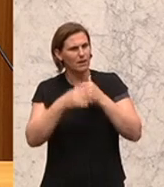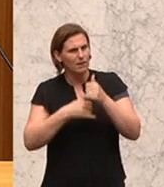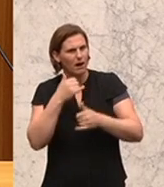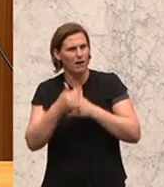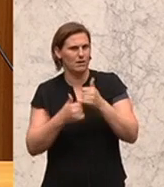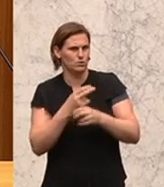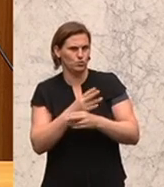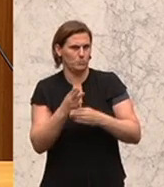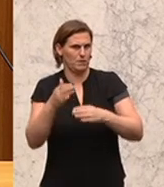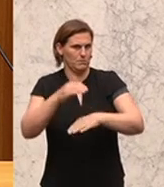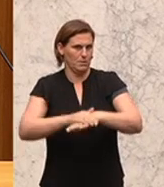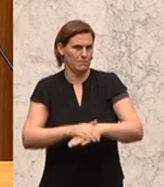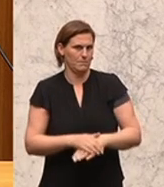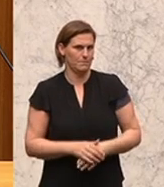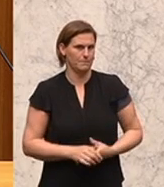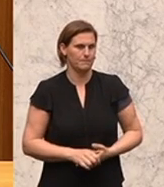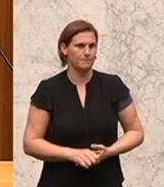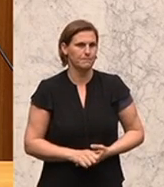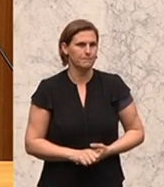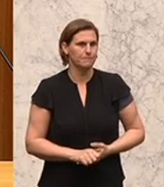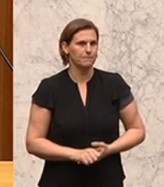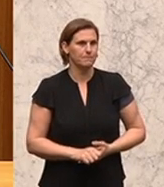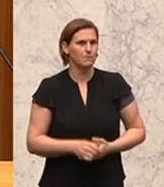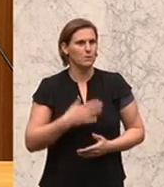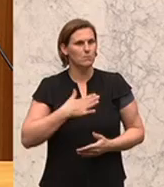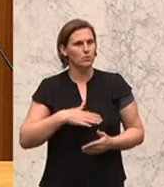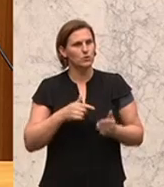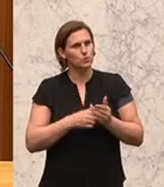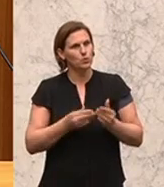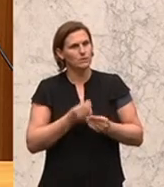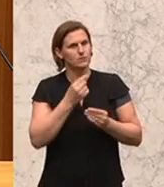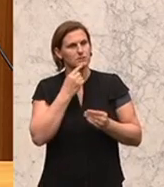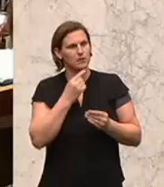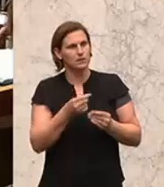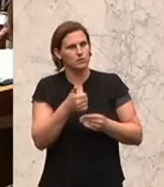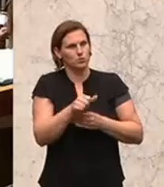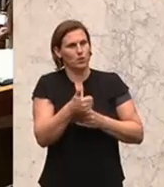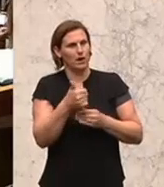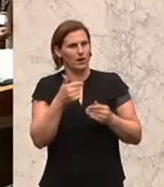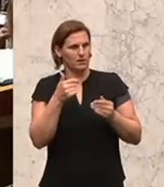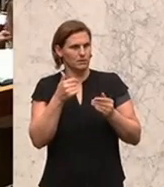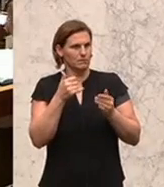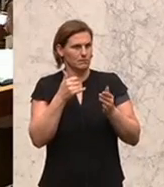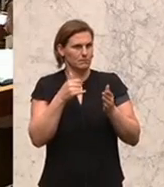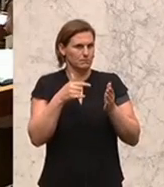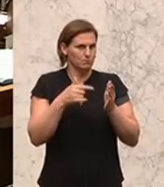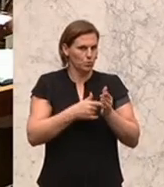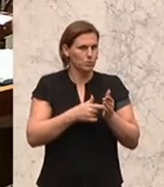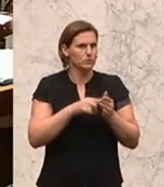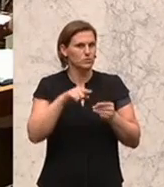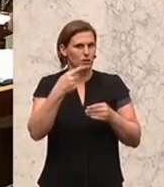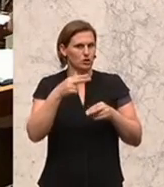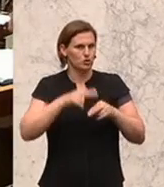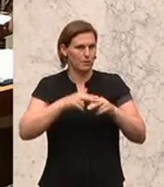viele Jahre. Ich möchte noch zu einem Punkt was sagen, weil es dazu dann eine namentliche Abstimmung gibt, nämlich zum